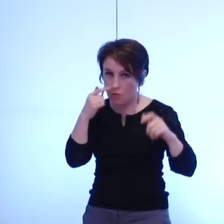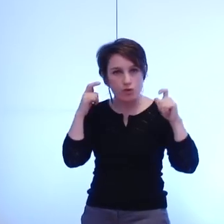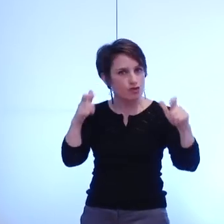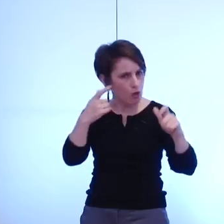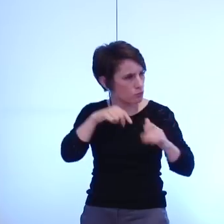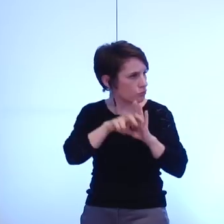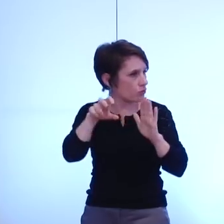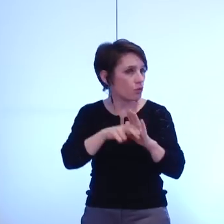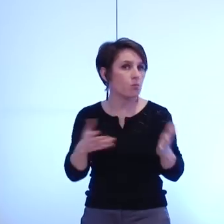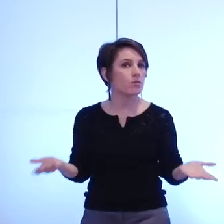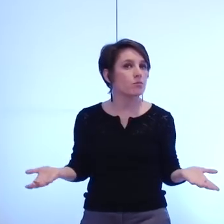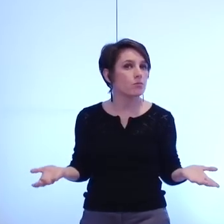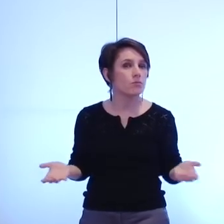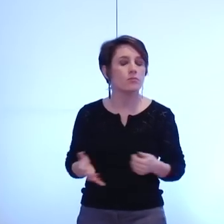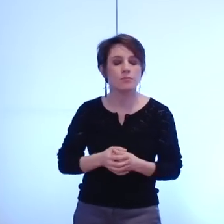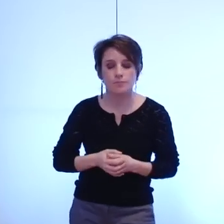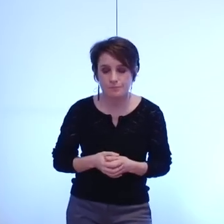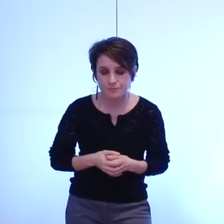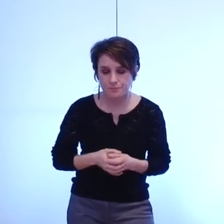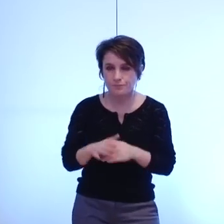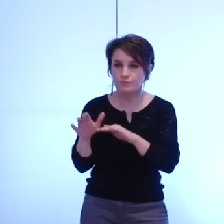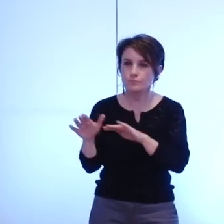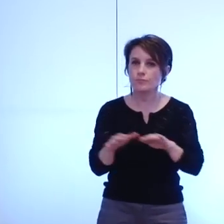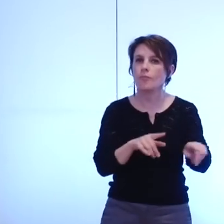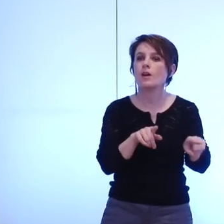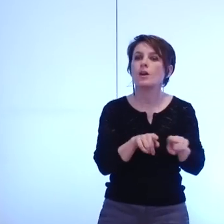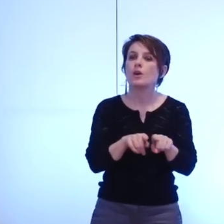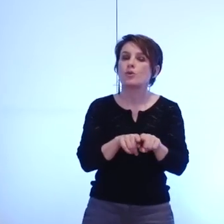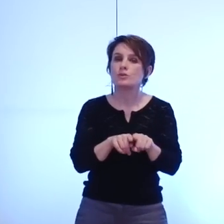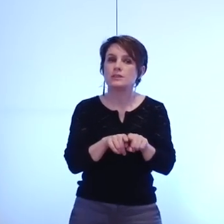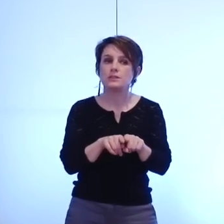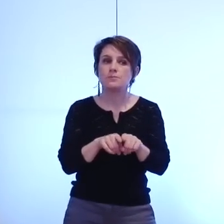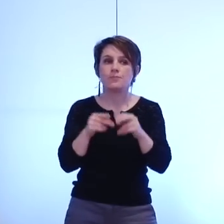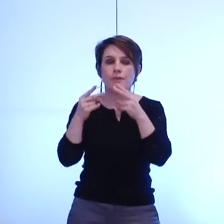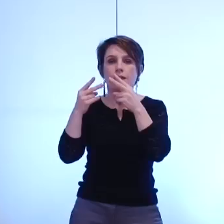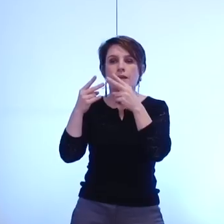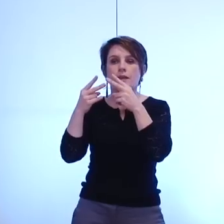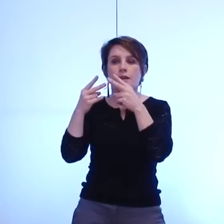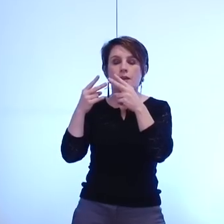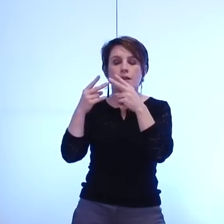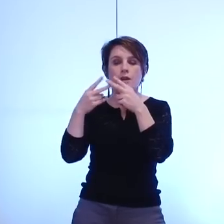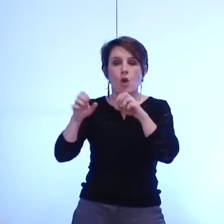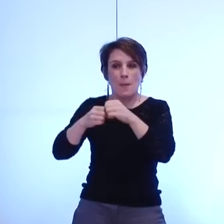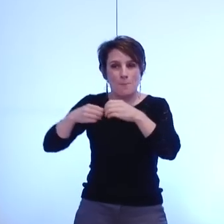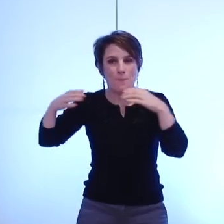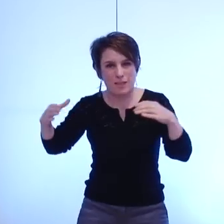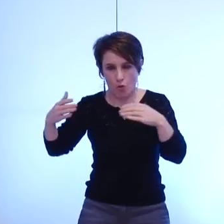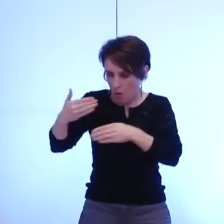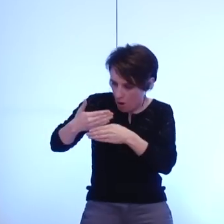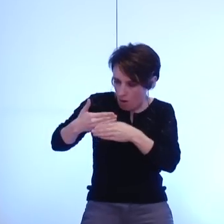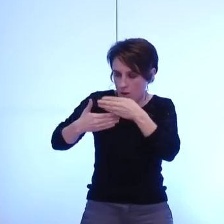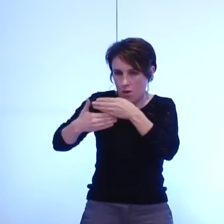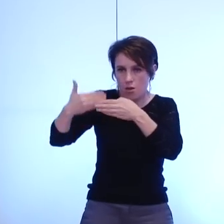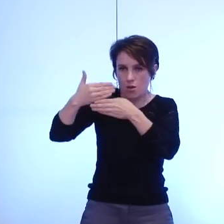ensuite parce que cette construction métropolitaine se déroule justement dans un contexte de modification